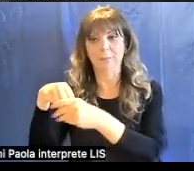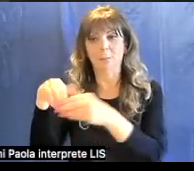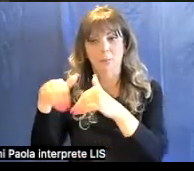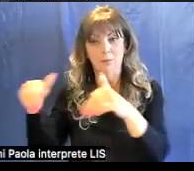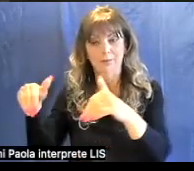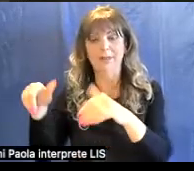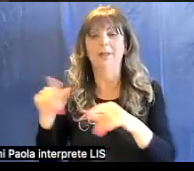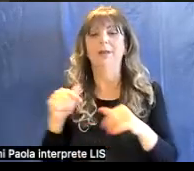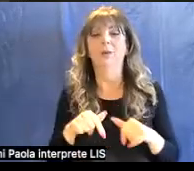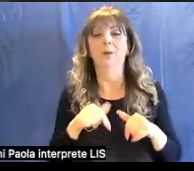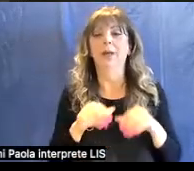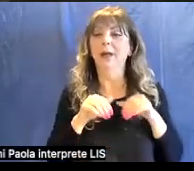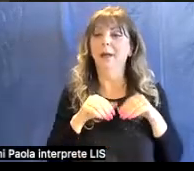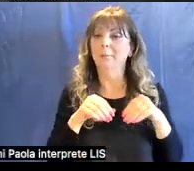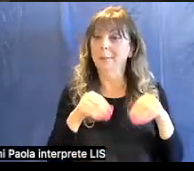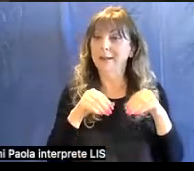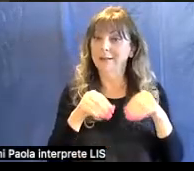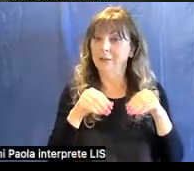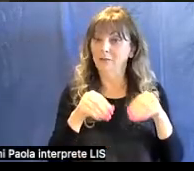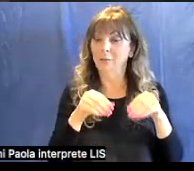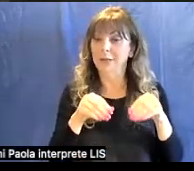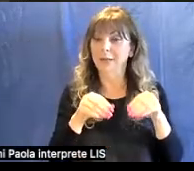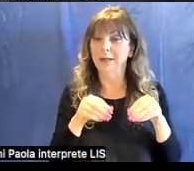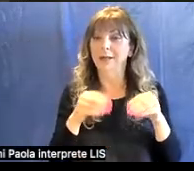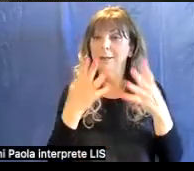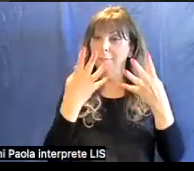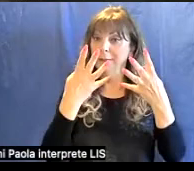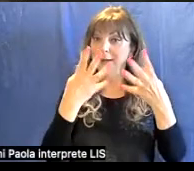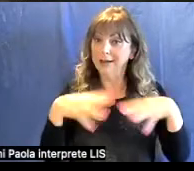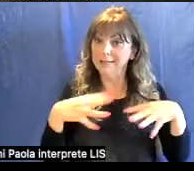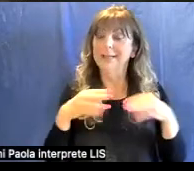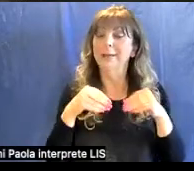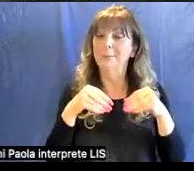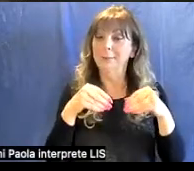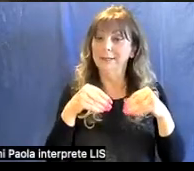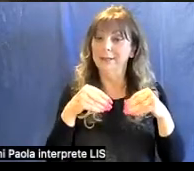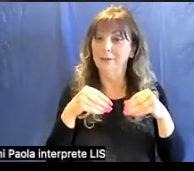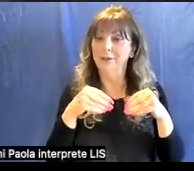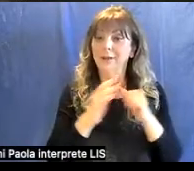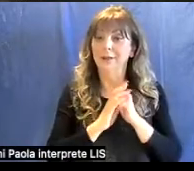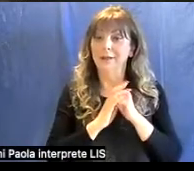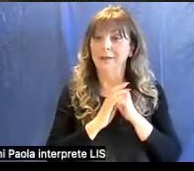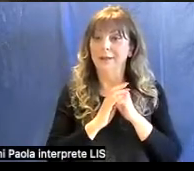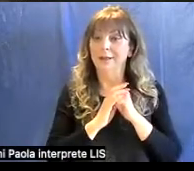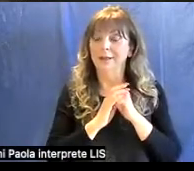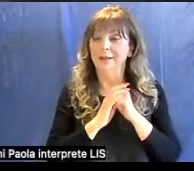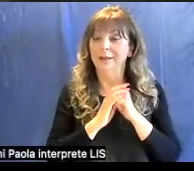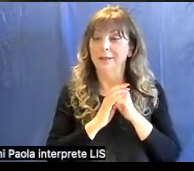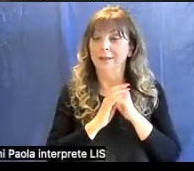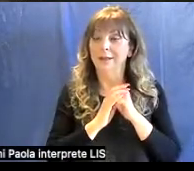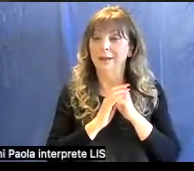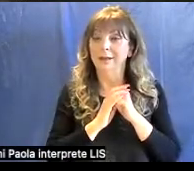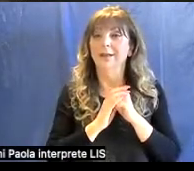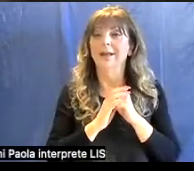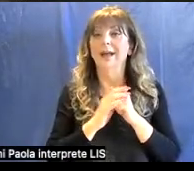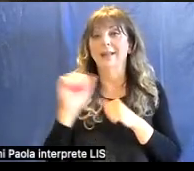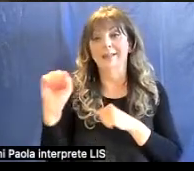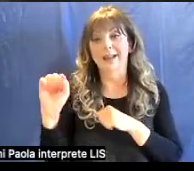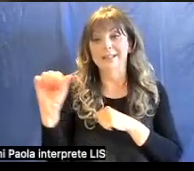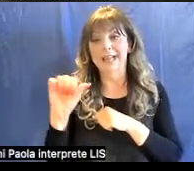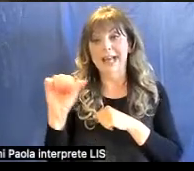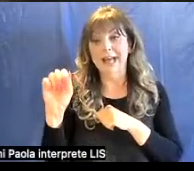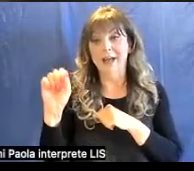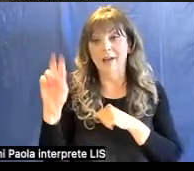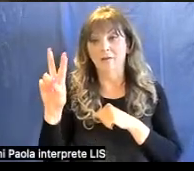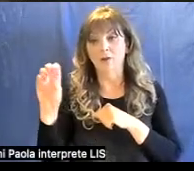partecipato, alla realizzazione di questa presentazione, ha partecipato anche Andrea Savorelli della sezione